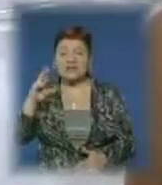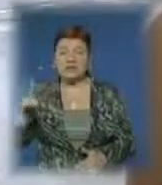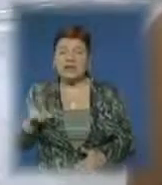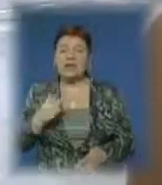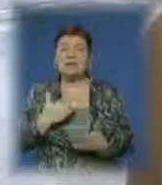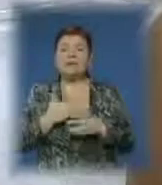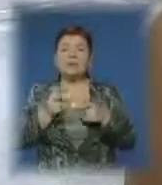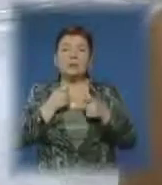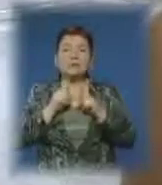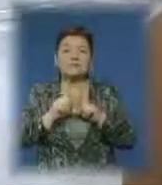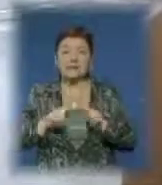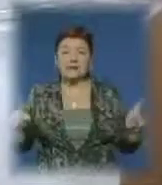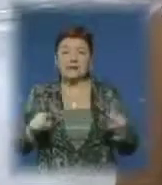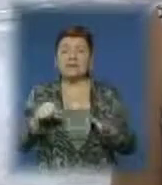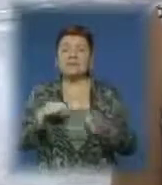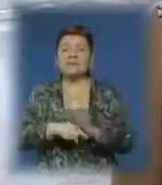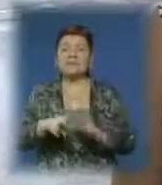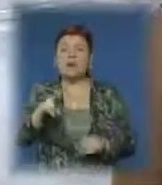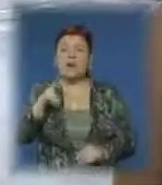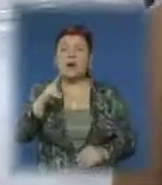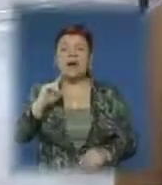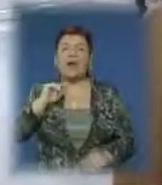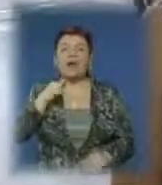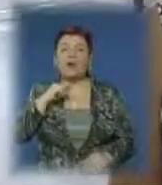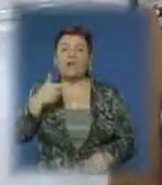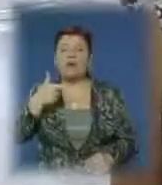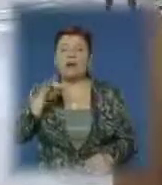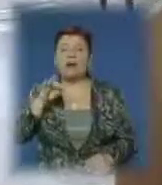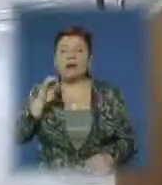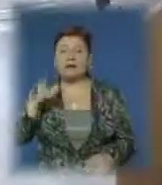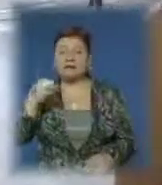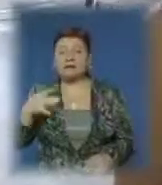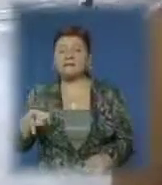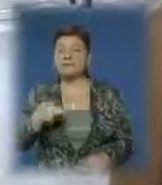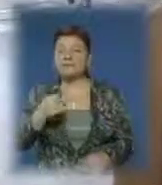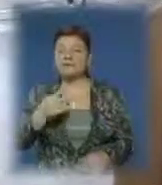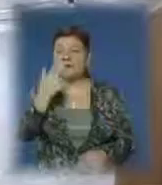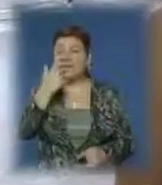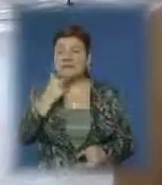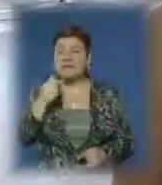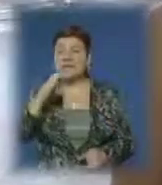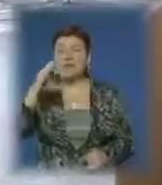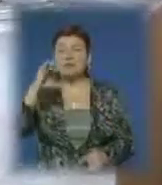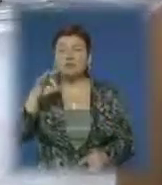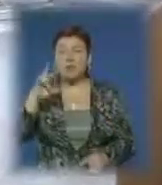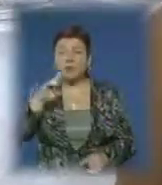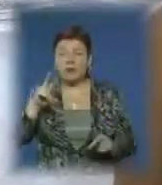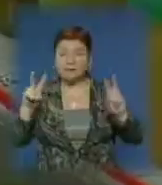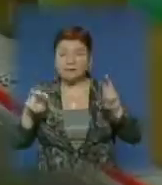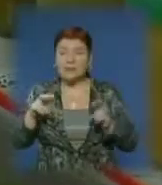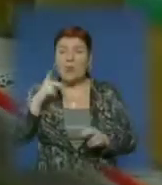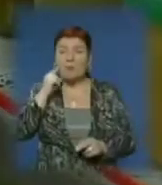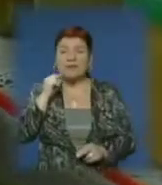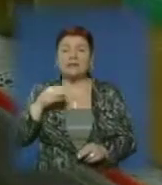родзинка – це пасічниця з міста Кіровоград. Вона привезла традиційний для їхнього регіону мед соняху. Ну, а наші